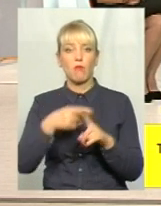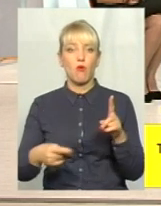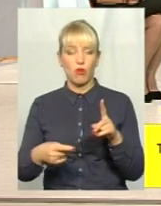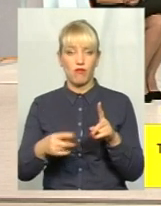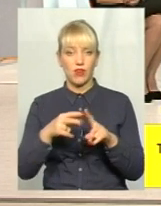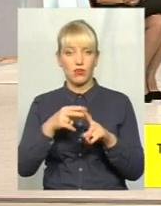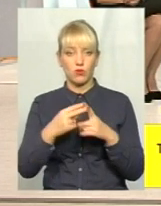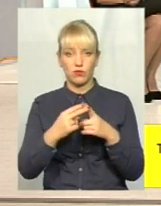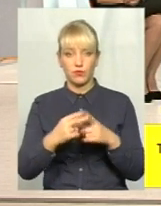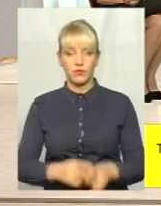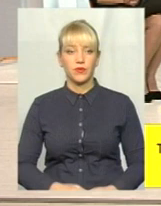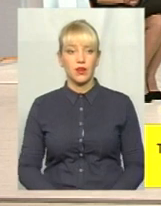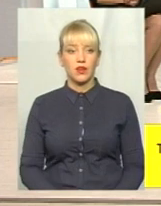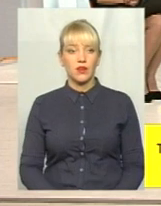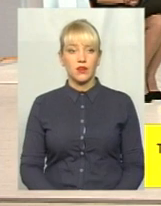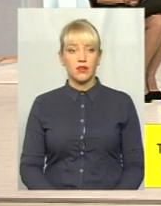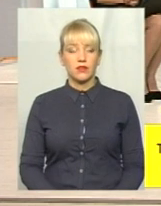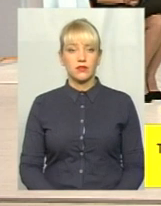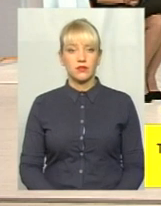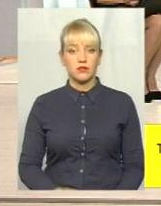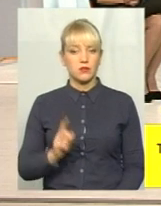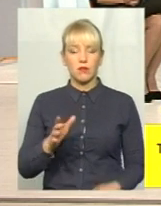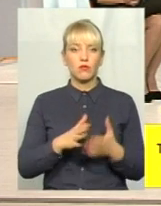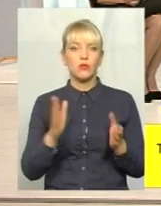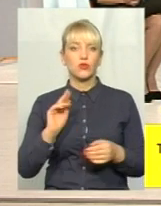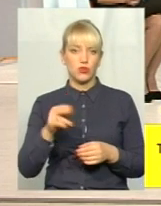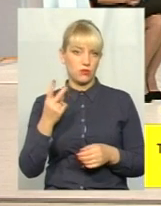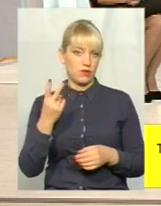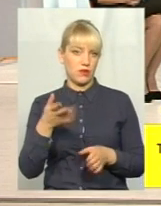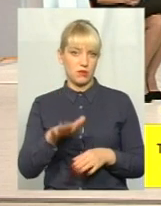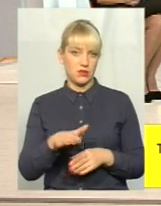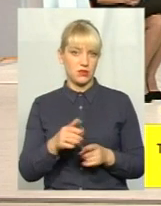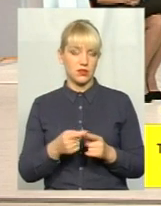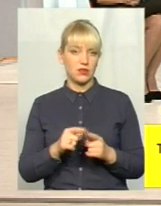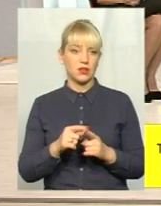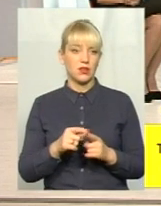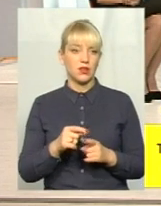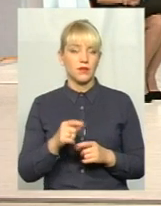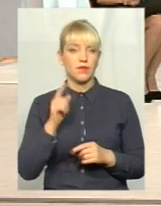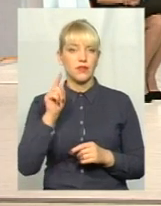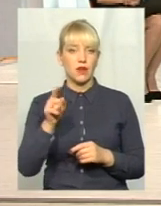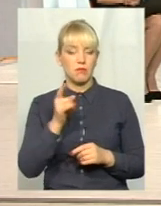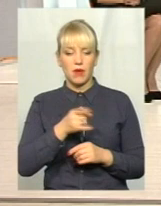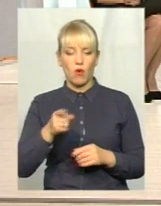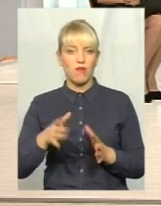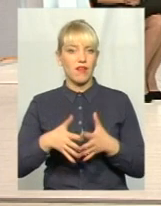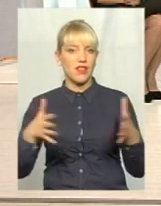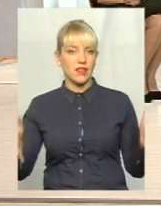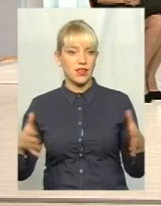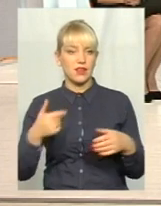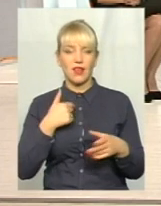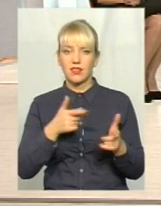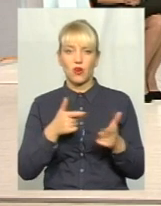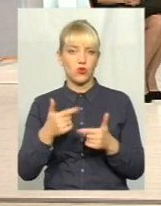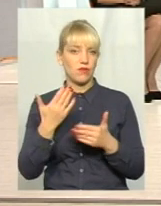Дякую. Там, мабуть, має бути більше, ніж два місця, правда, Іван Іванович? Парковка досить таки велика. Я не